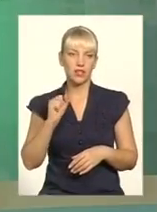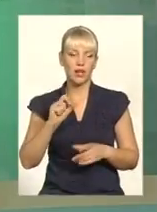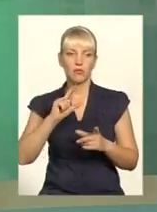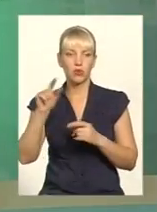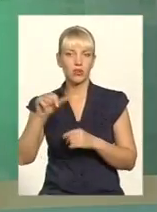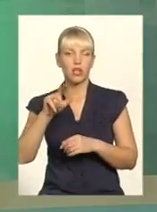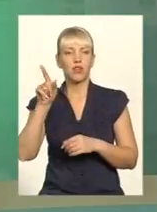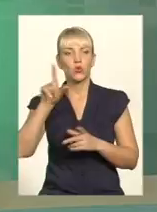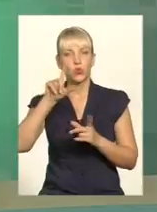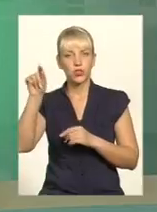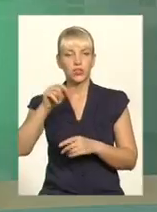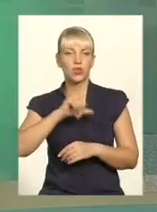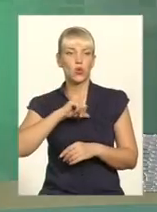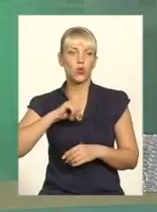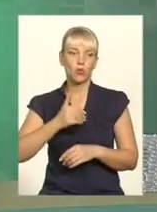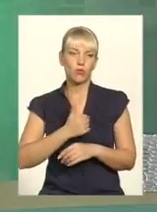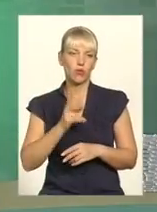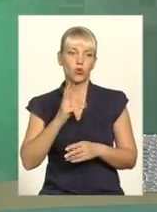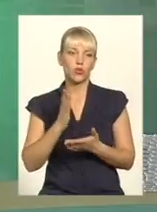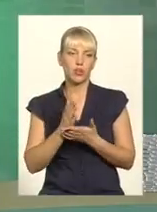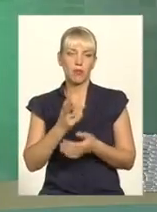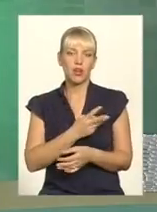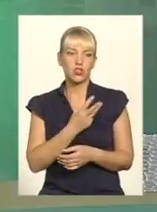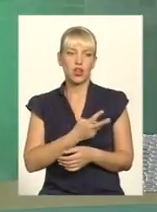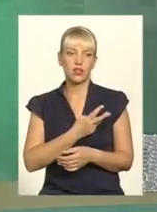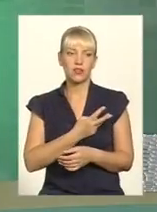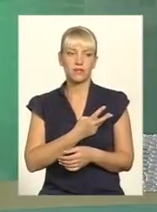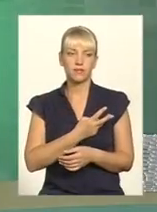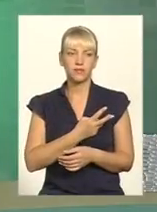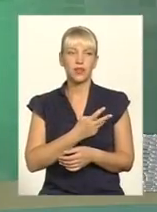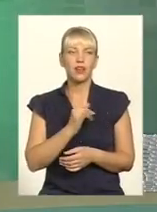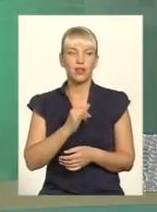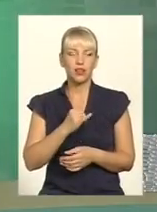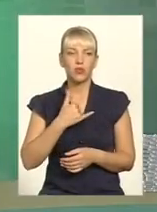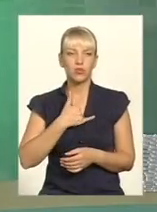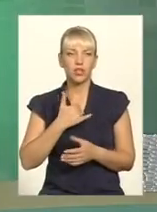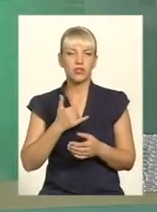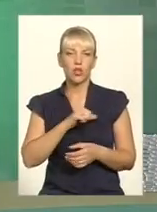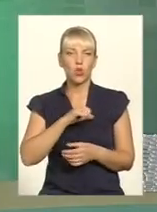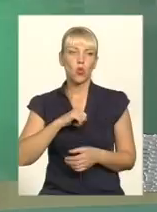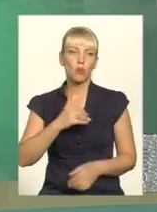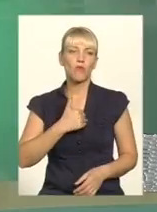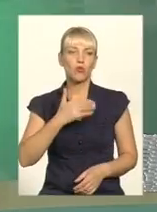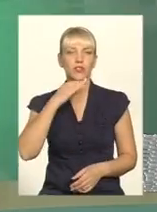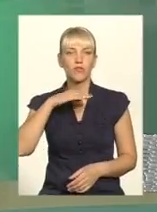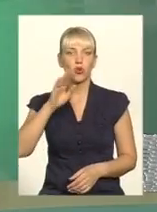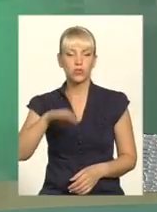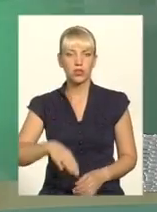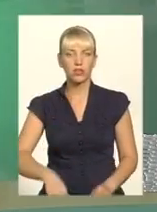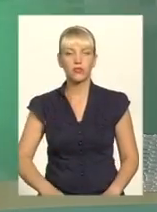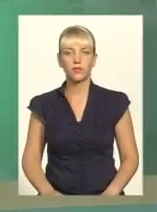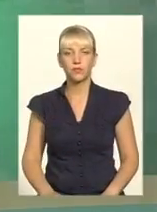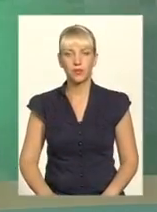добровольців, яка виявляє безпосередньо бажання. І добровольців в нас більш ніж до стати. Повертаючись до